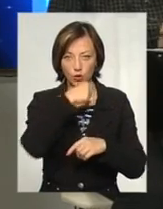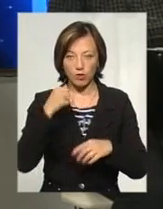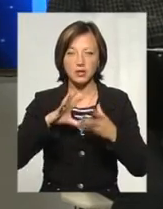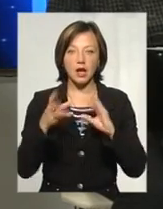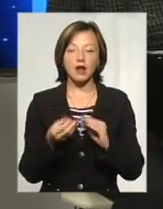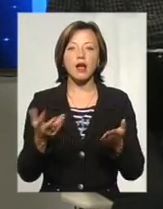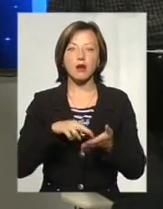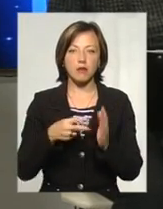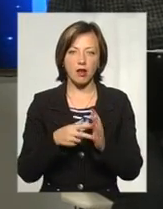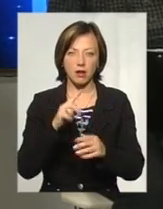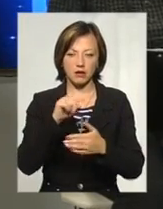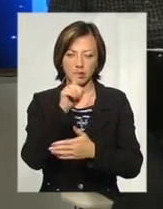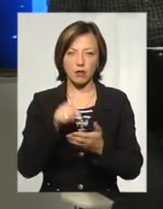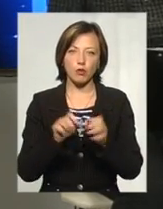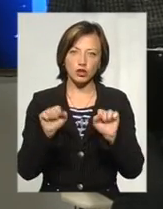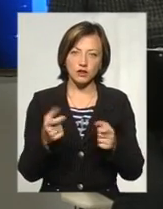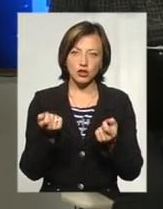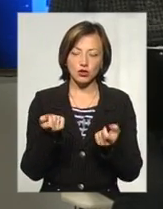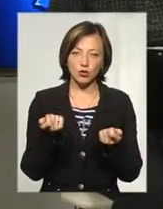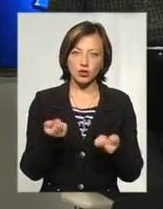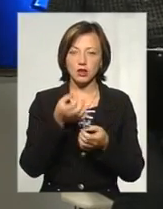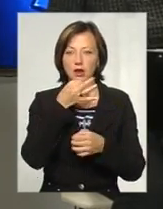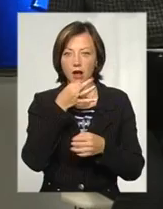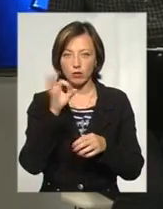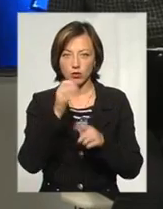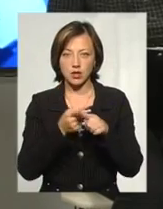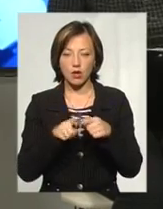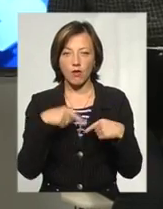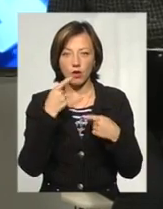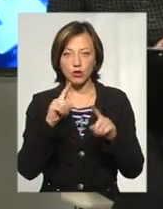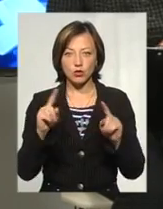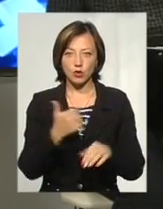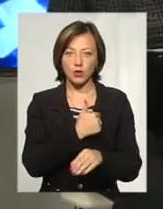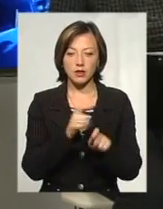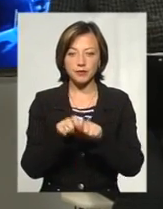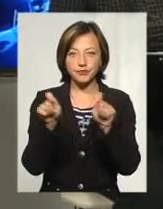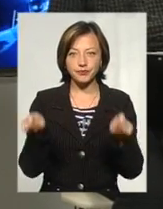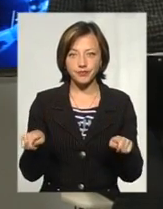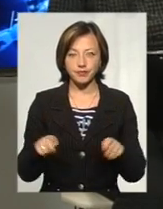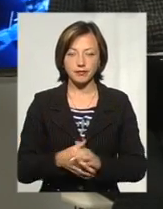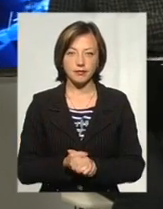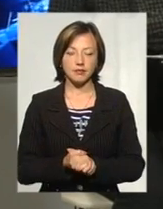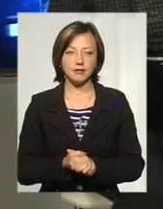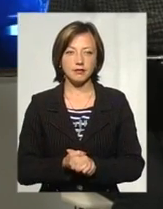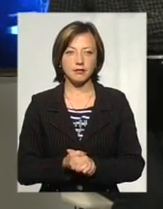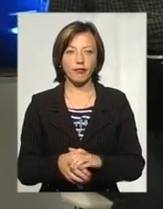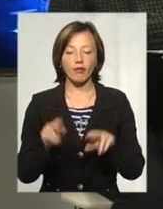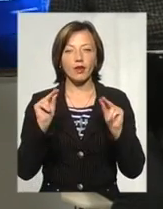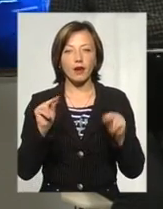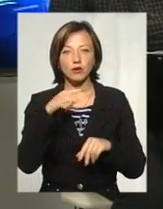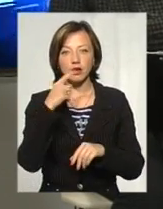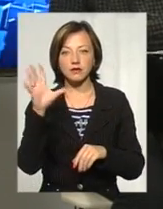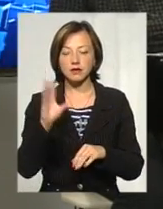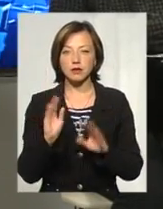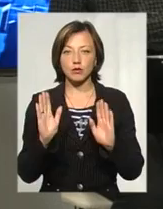Взагалі, які плани на наступний рік? Можливо, ще трошки рано про це говорити, але дуже хотілося б при відкрите завіси. Чесно кажучи, це буде